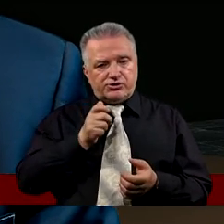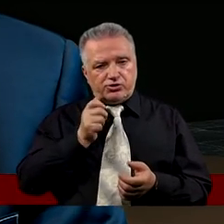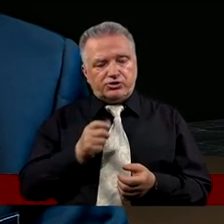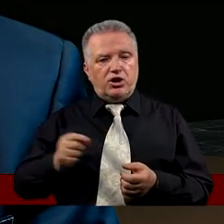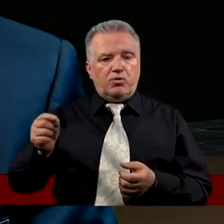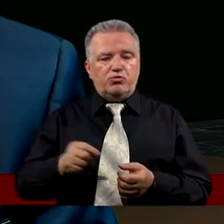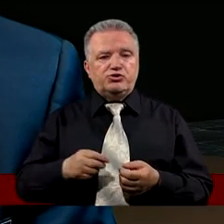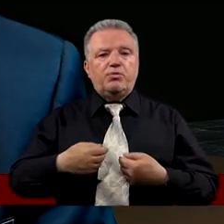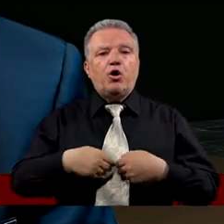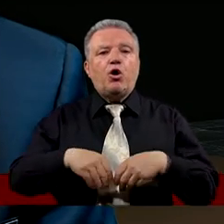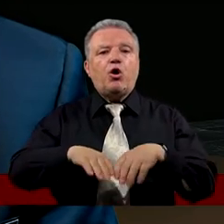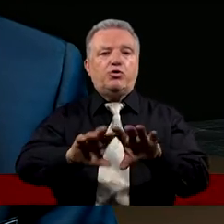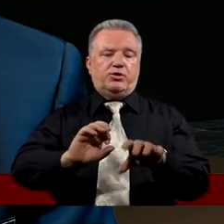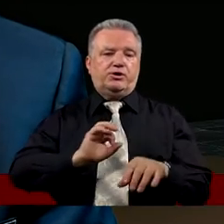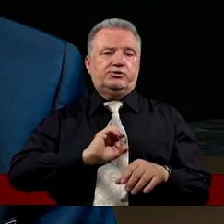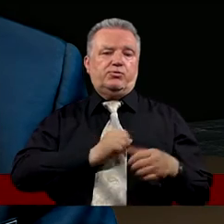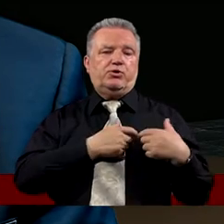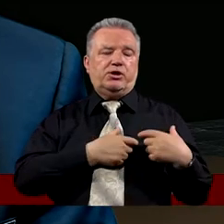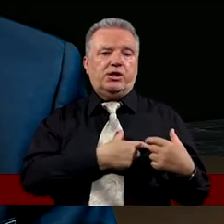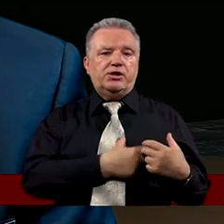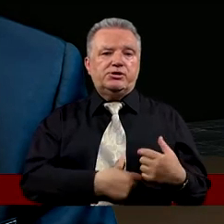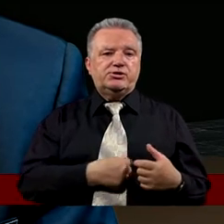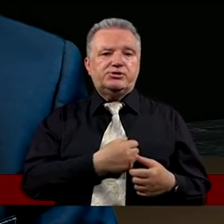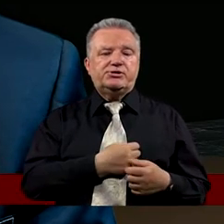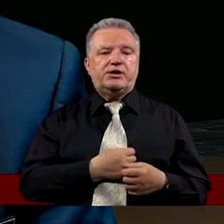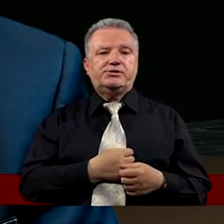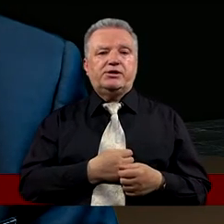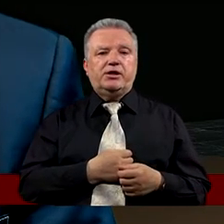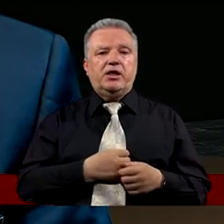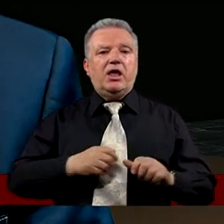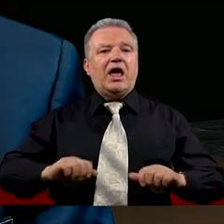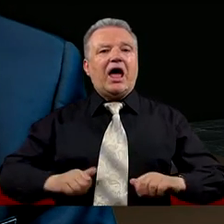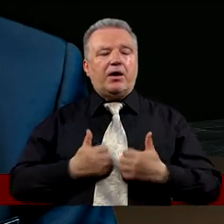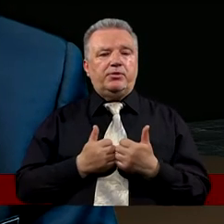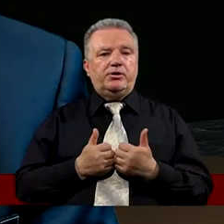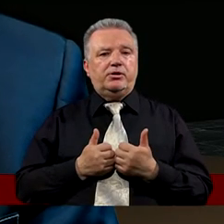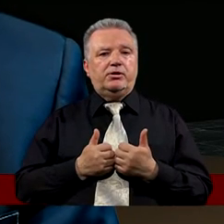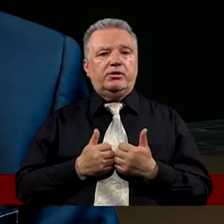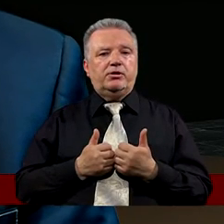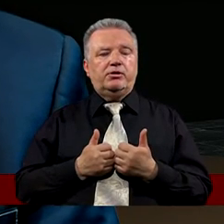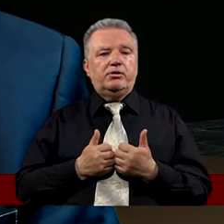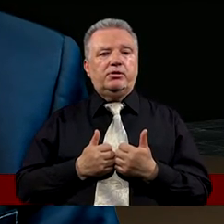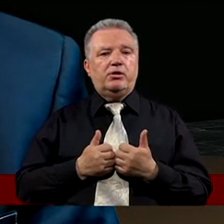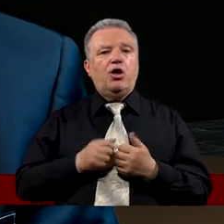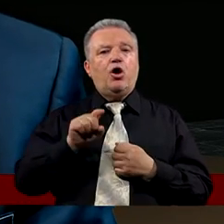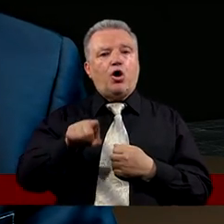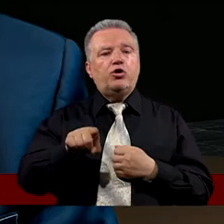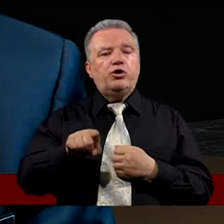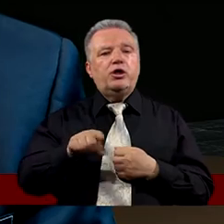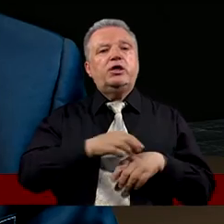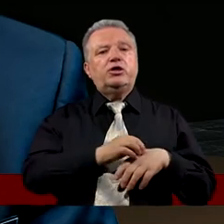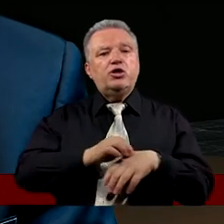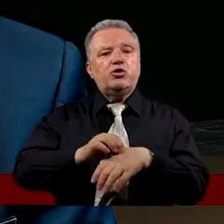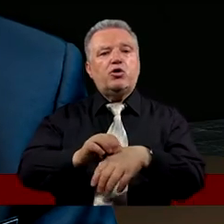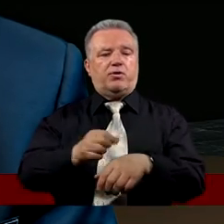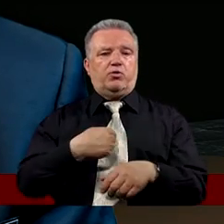To musimy Mu powierzyć Swoje serce Oddać Mu W całości Po to Żeby właśnie On